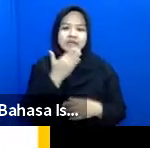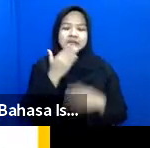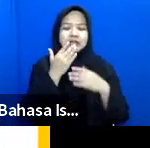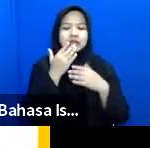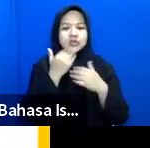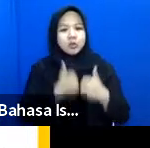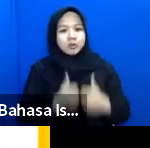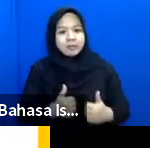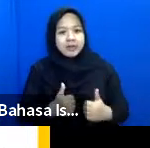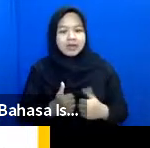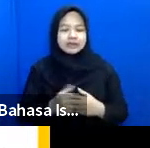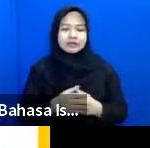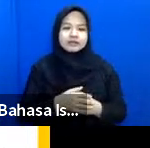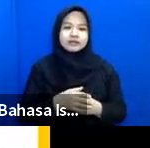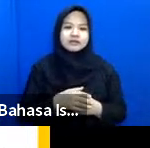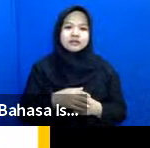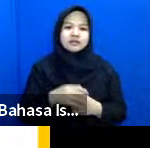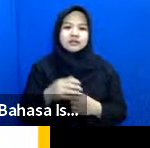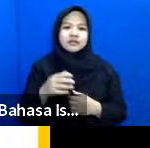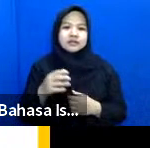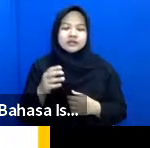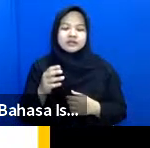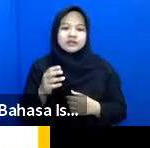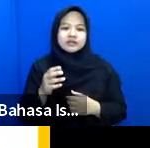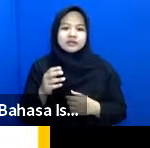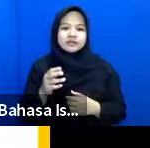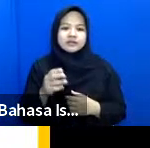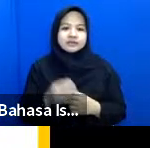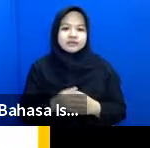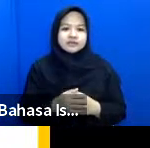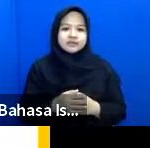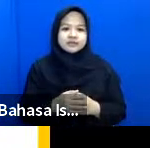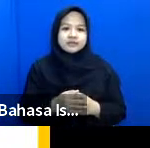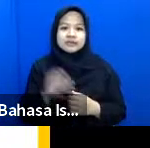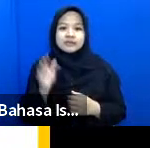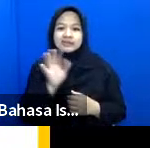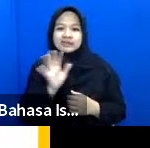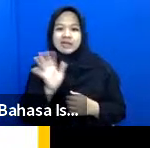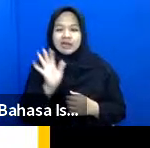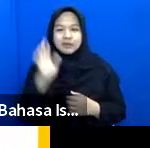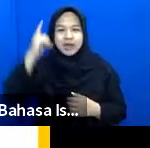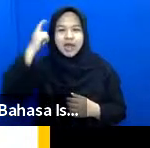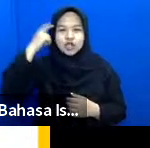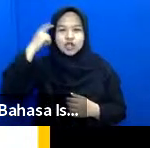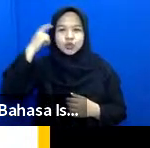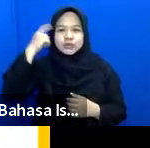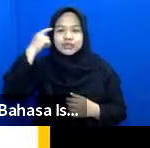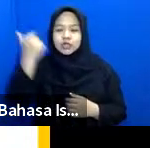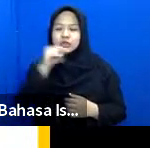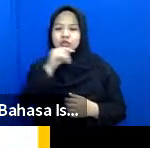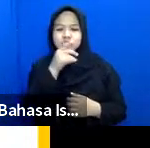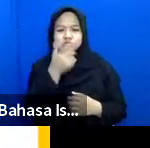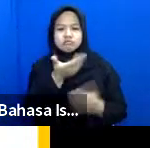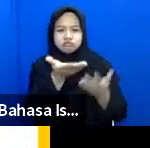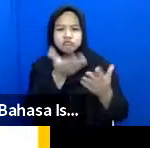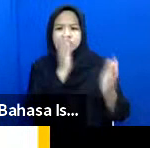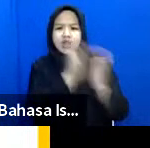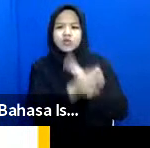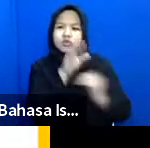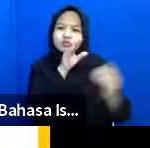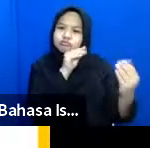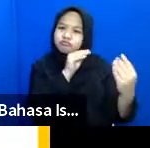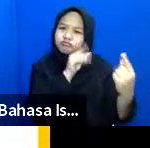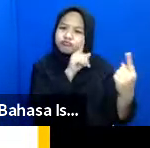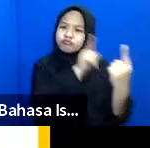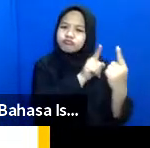sebagaimana hal yang biasanya kemudian jangan berasumsi atau berbicara langsunglah kepada mereka